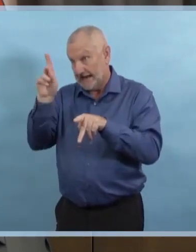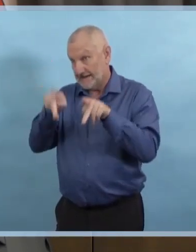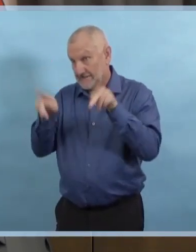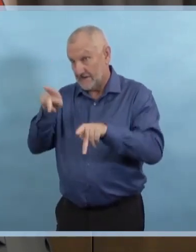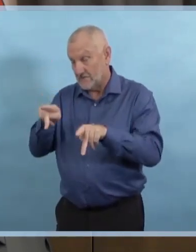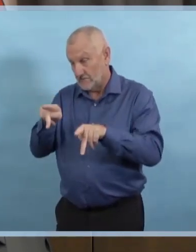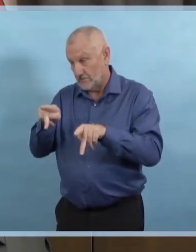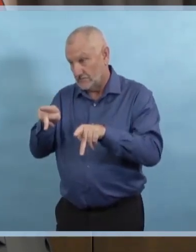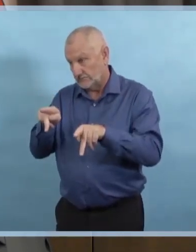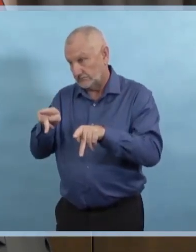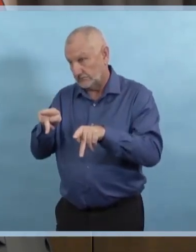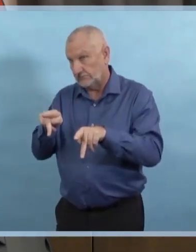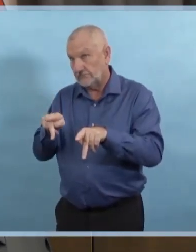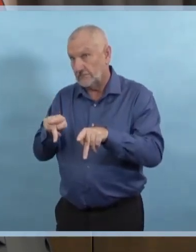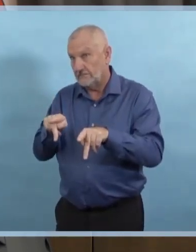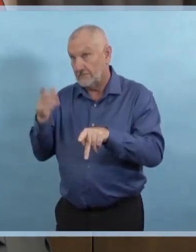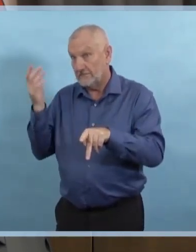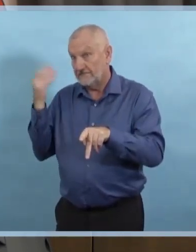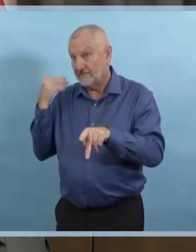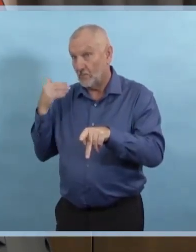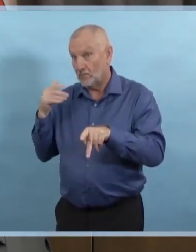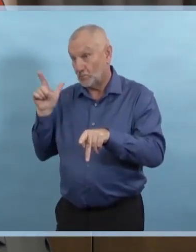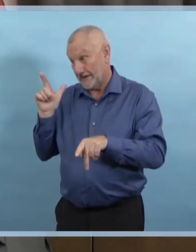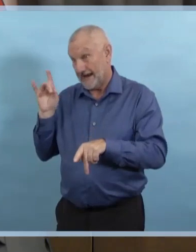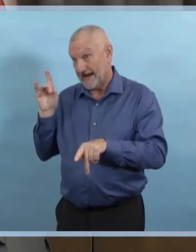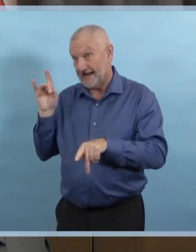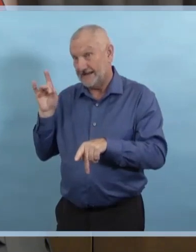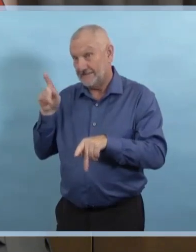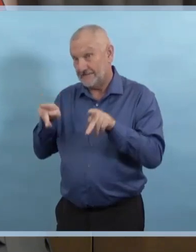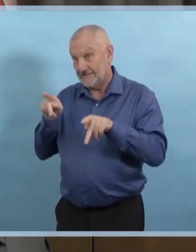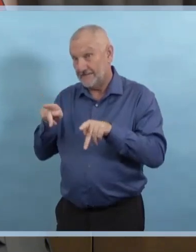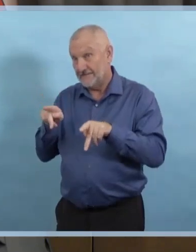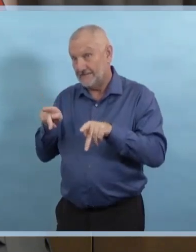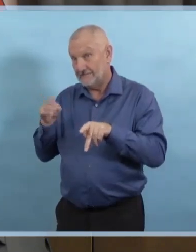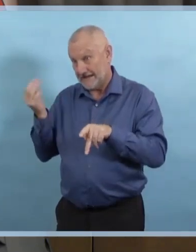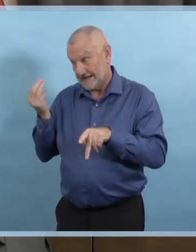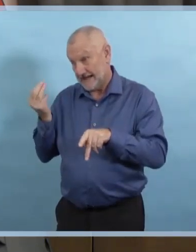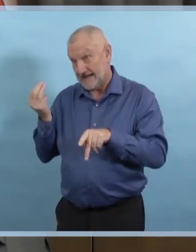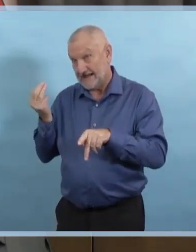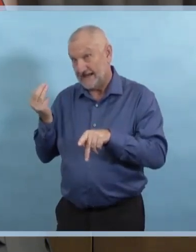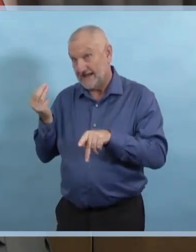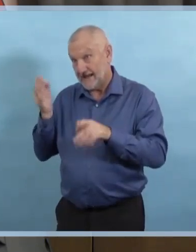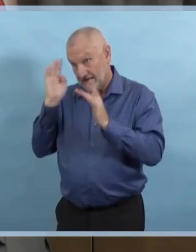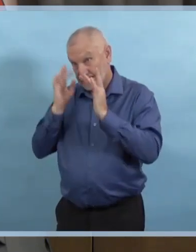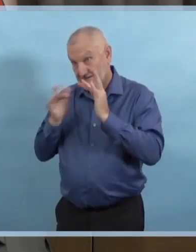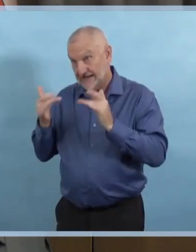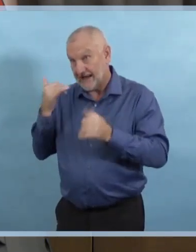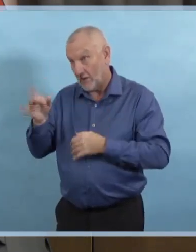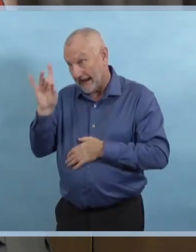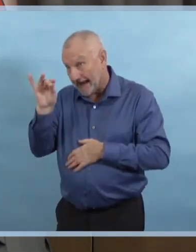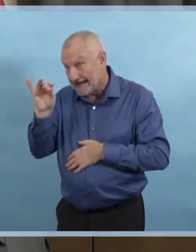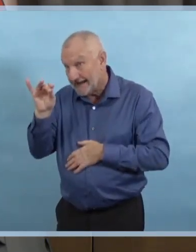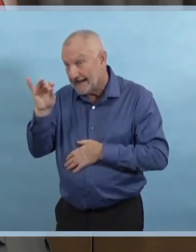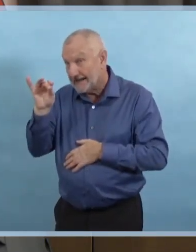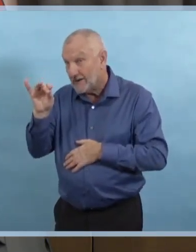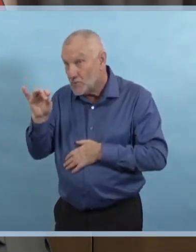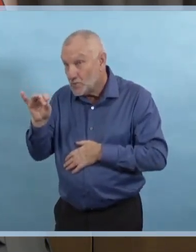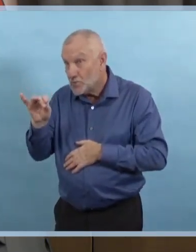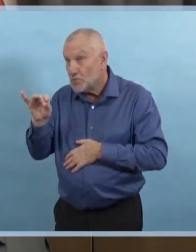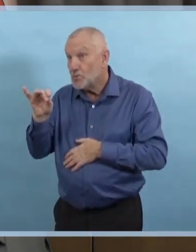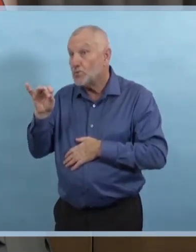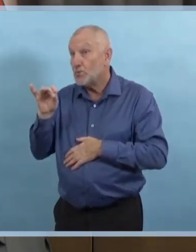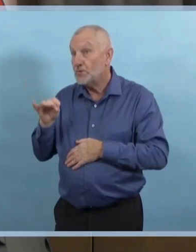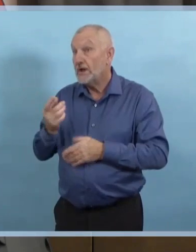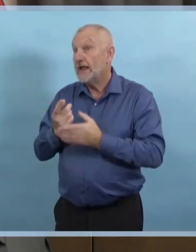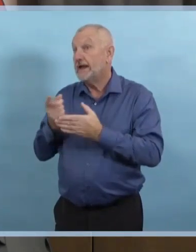Et au cours de la semaine dernière, nous avons vu beaucoup de personnes plus âgées dans nos hôpitaux, mais nous avons vu aussi